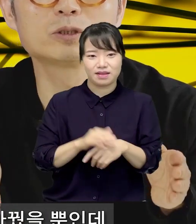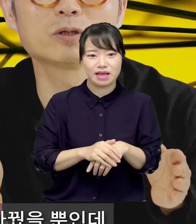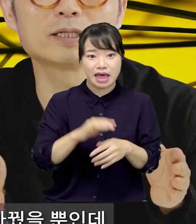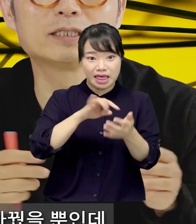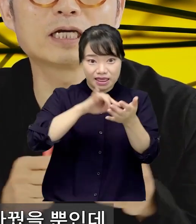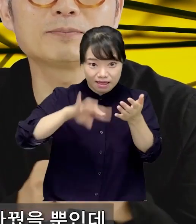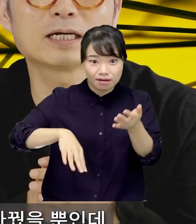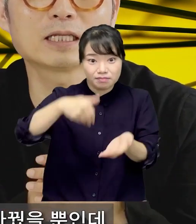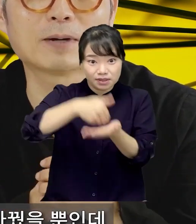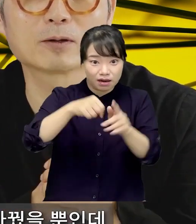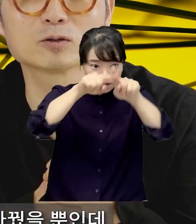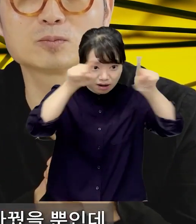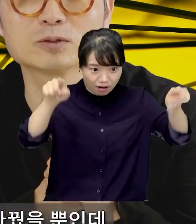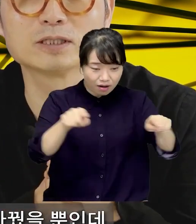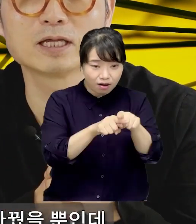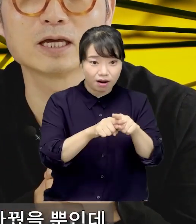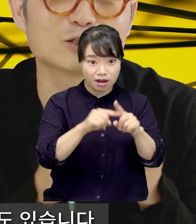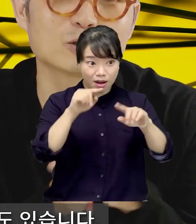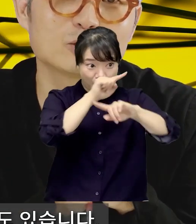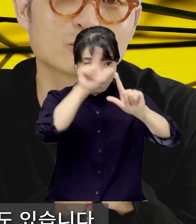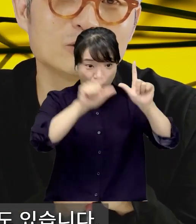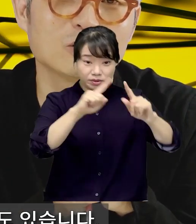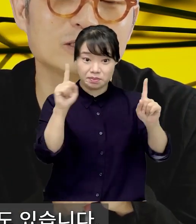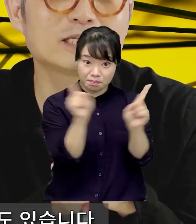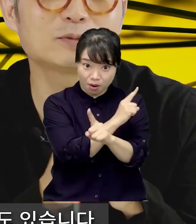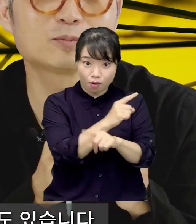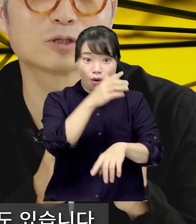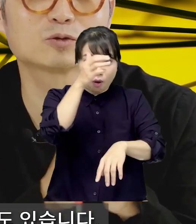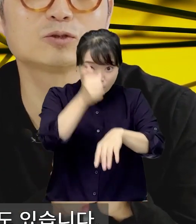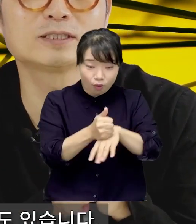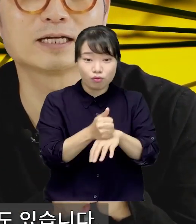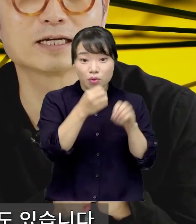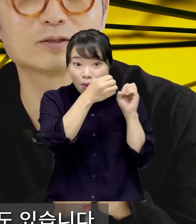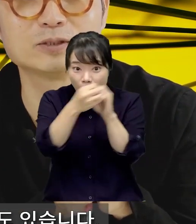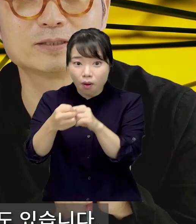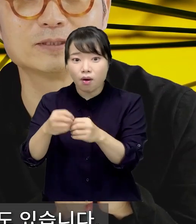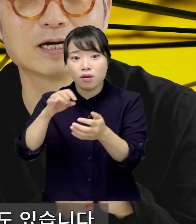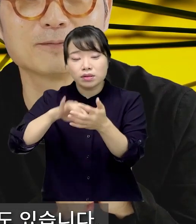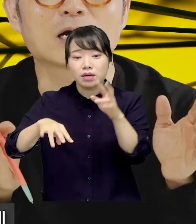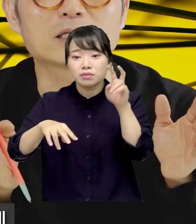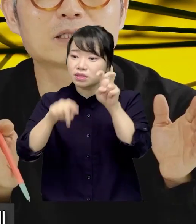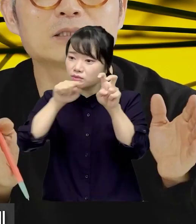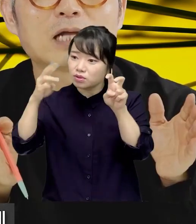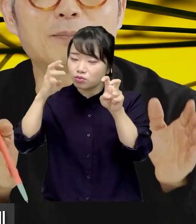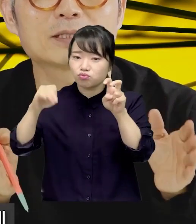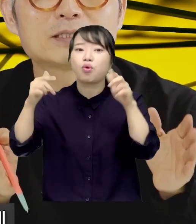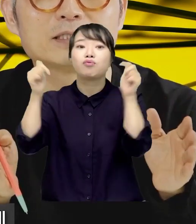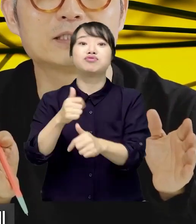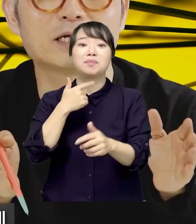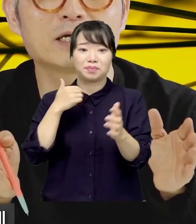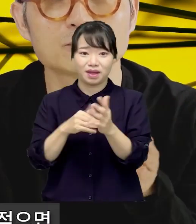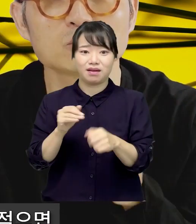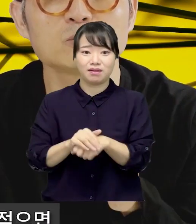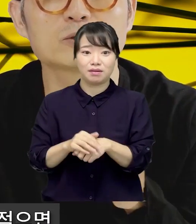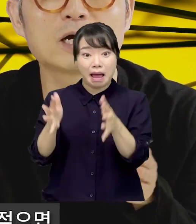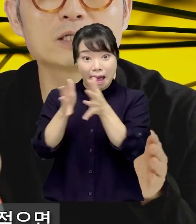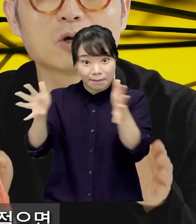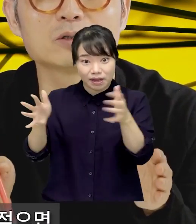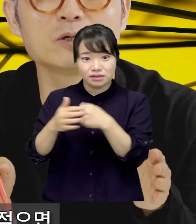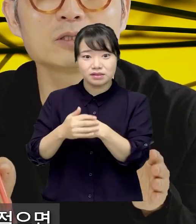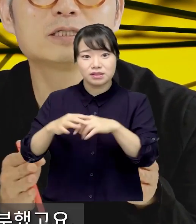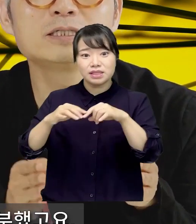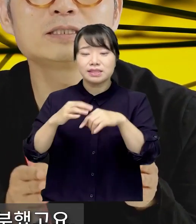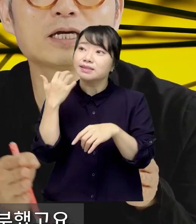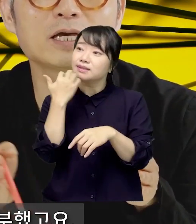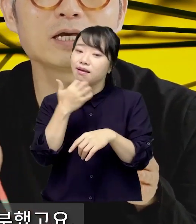납부고지서의 디자인만 하나 바꿨을 뿐인데 전기료를요. 20, 30%나 줄인 사례도 있습니다. 같은 아파트 단지에 평균보다